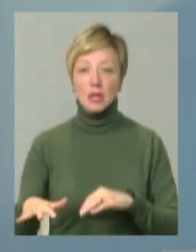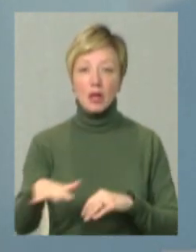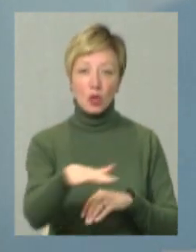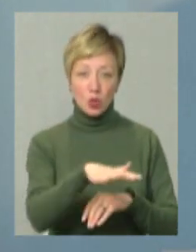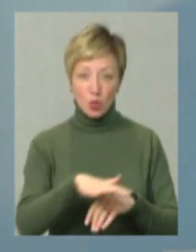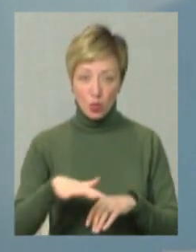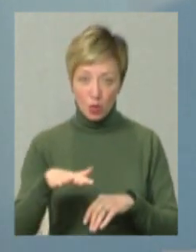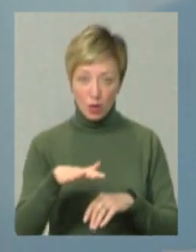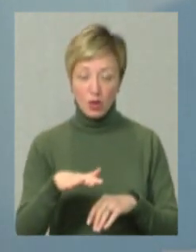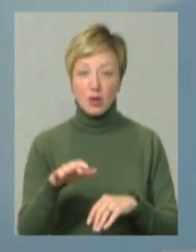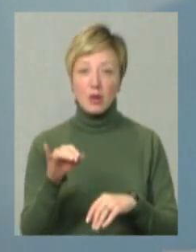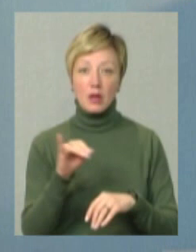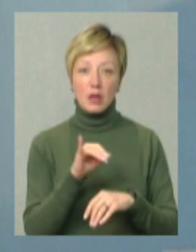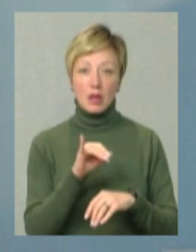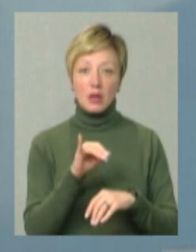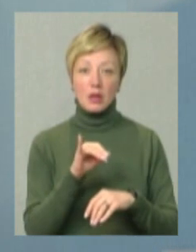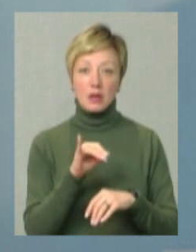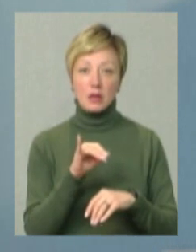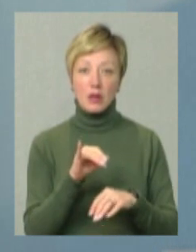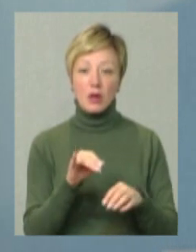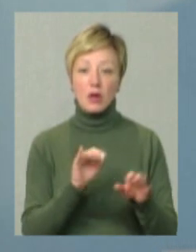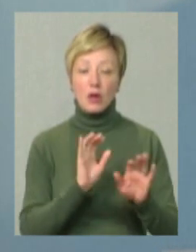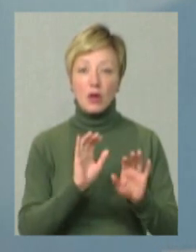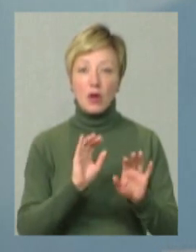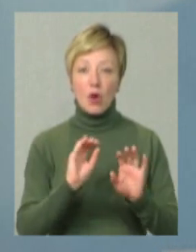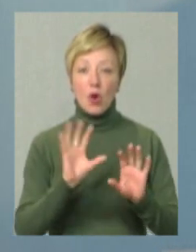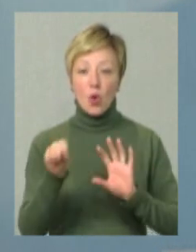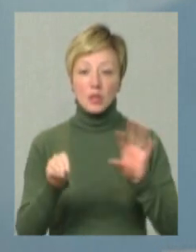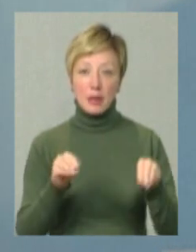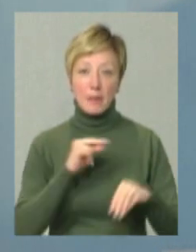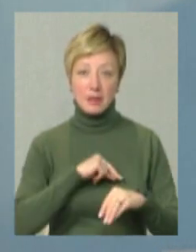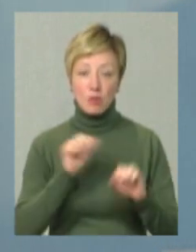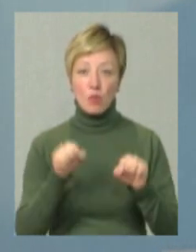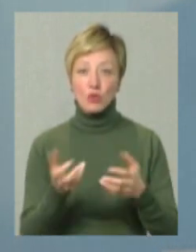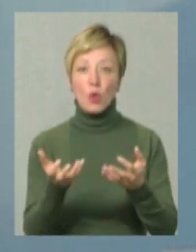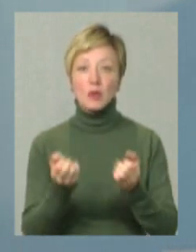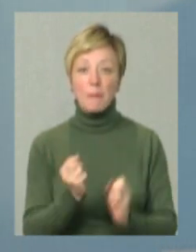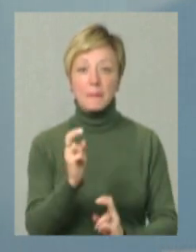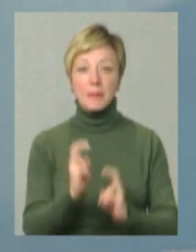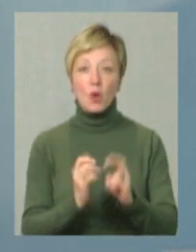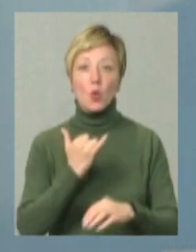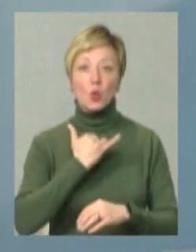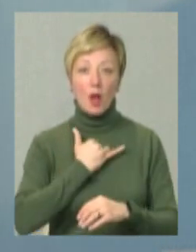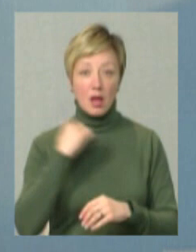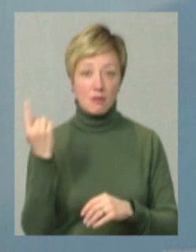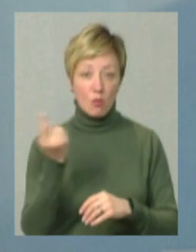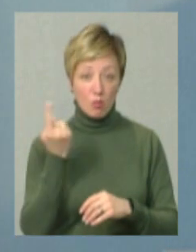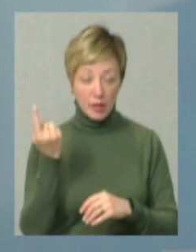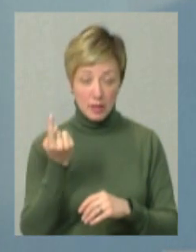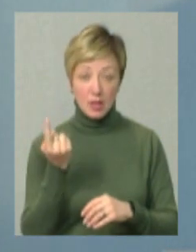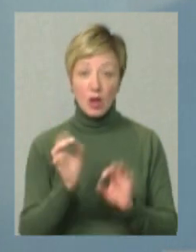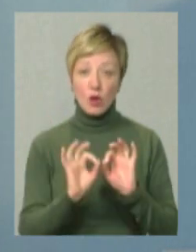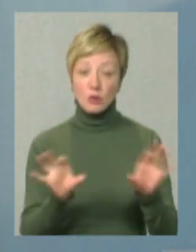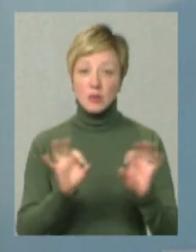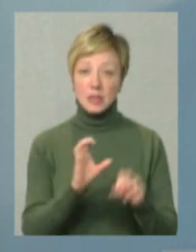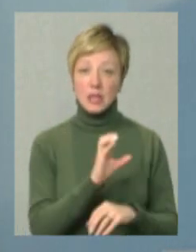території та пошуку перебищених переміщень розселені працівників можуть отримати підприємства у нас на Хмельниччині,